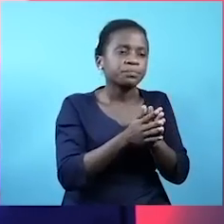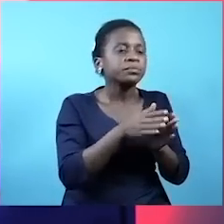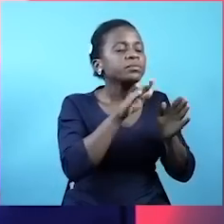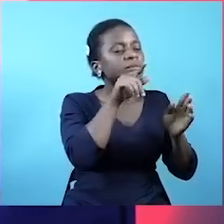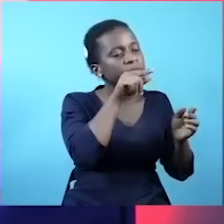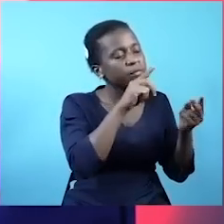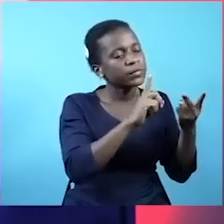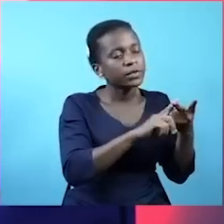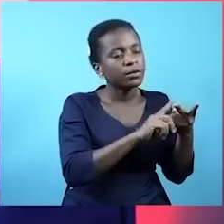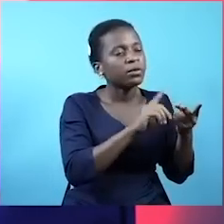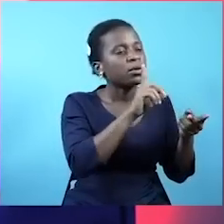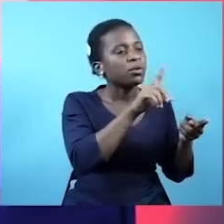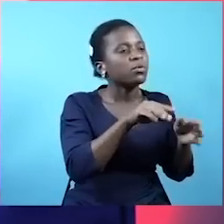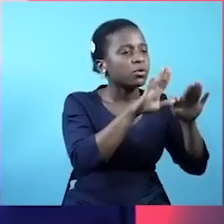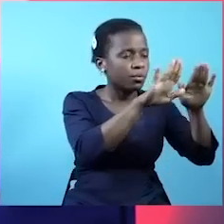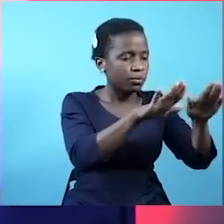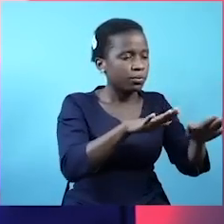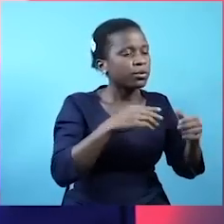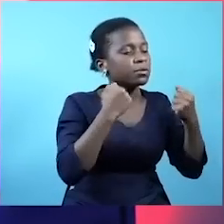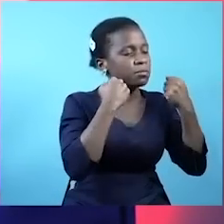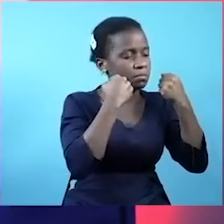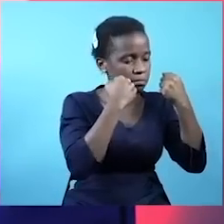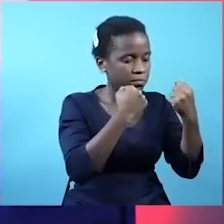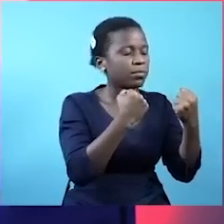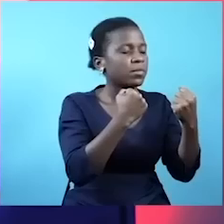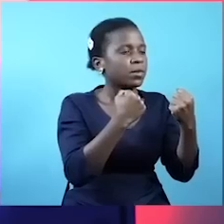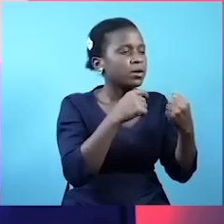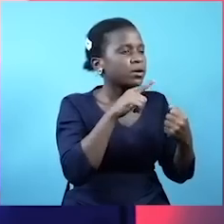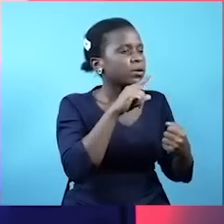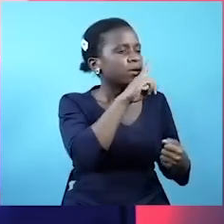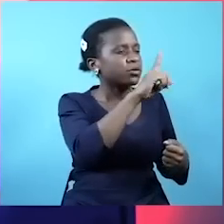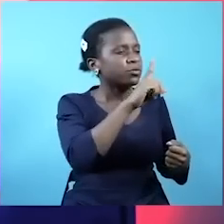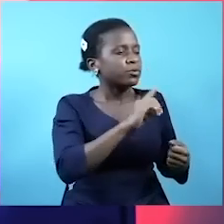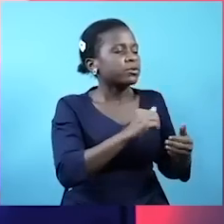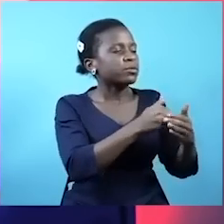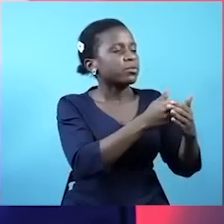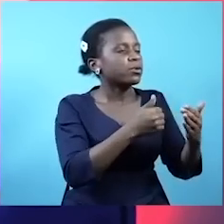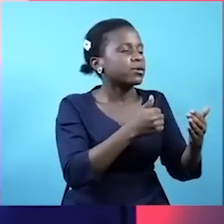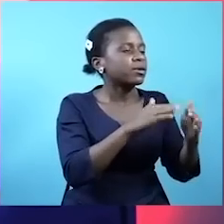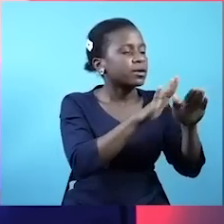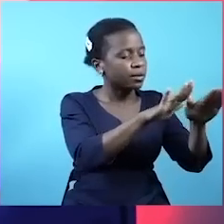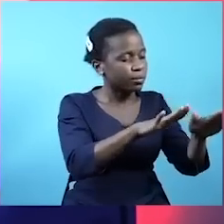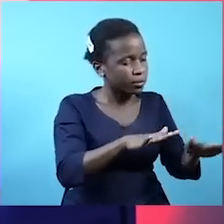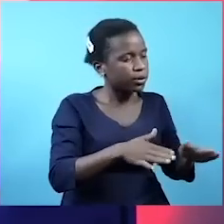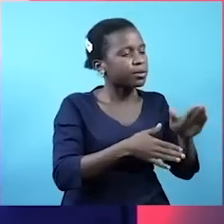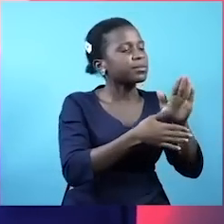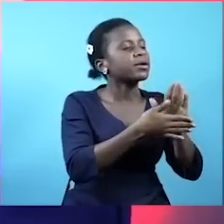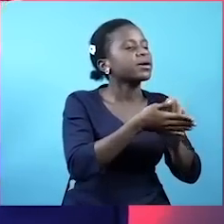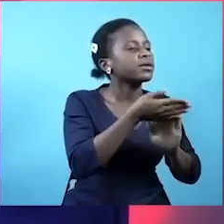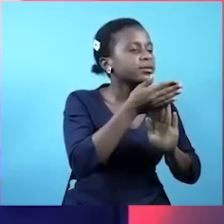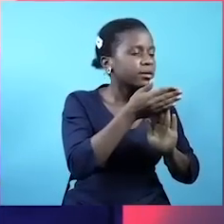sababu. Kwa nini mabunge ya rianza? Ukiangalia historia ya uingereza. Na huko nyuma ilikuwa na